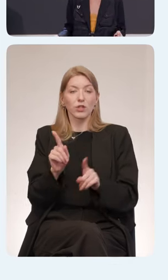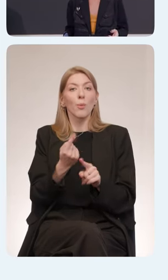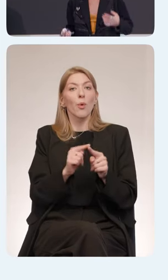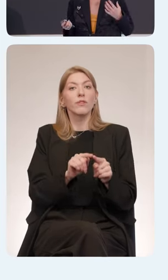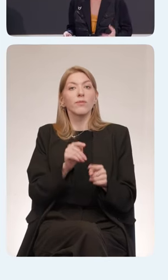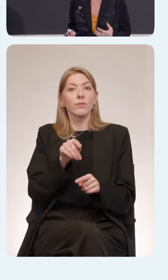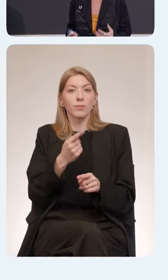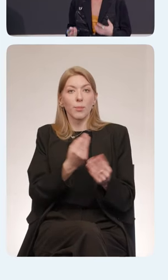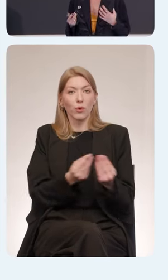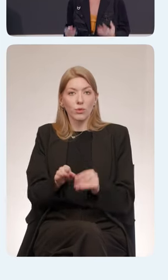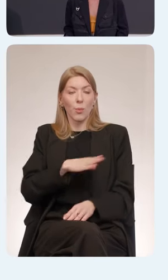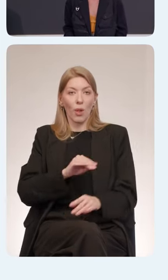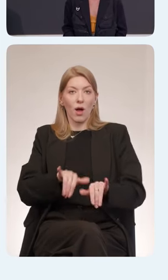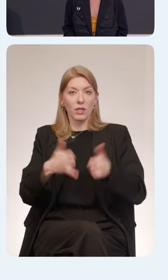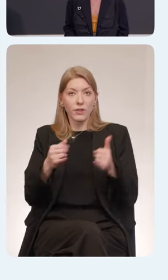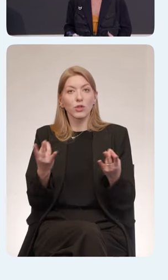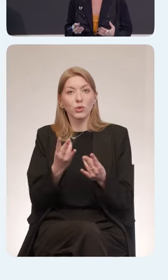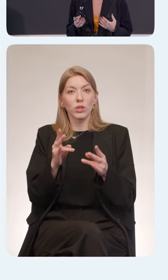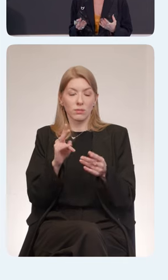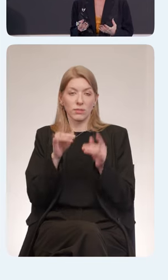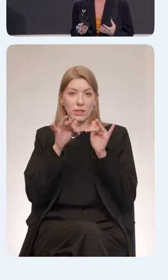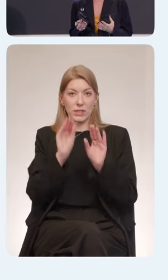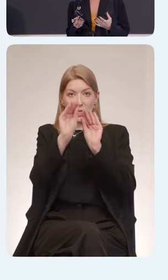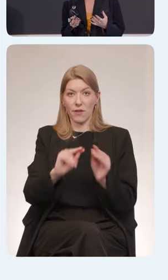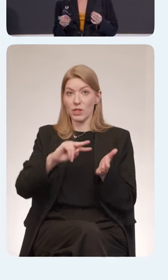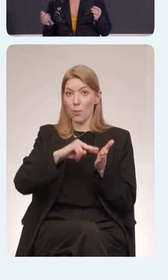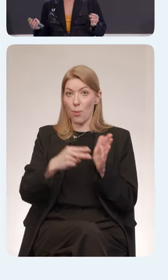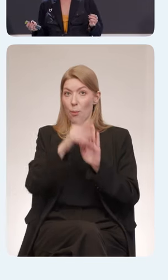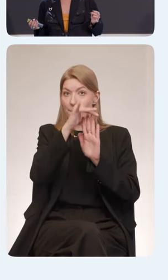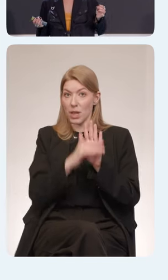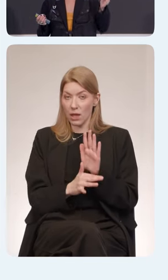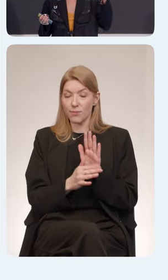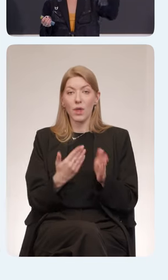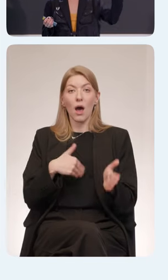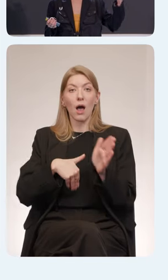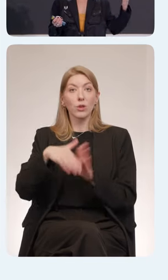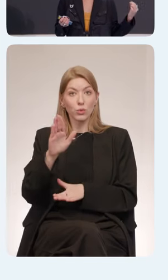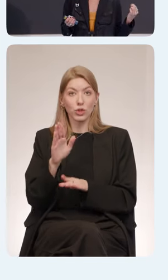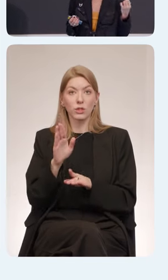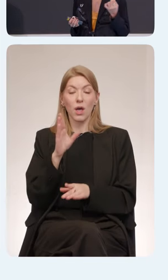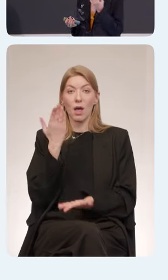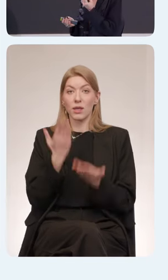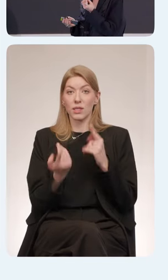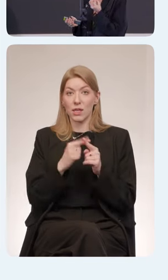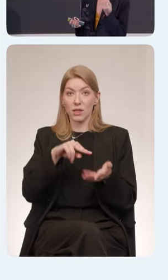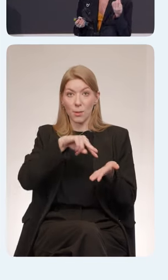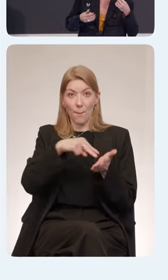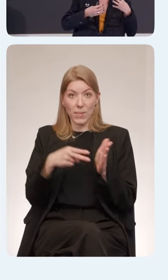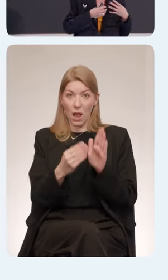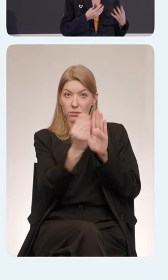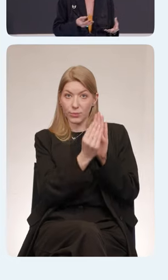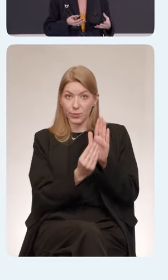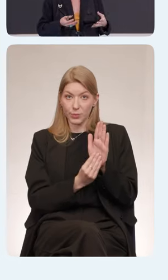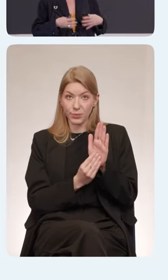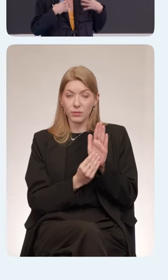держите в актуальном состоянии план. Составьте roadmap. А еще лучше, включите в этот roadmap все экспертизы, которые